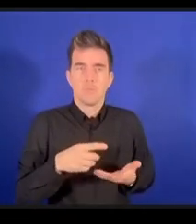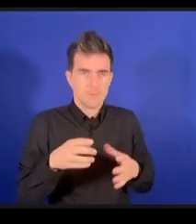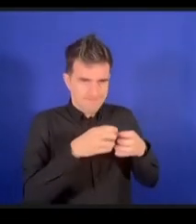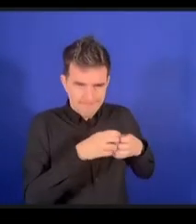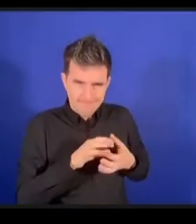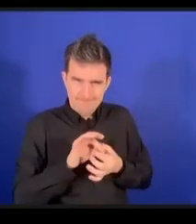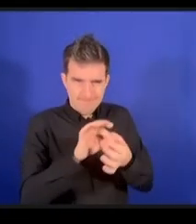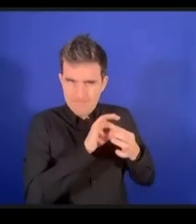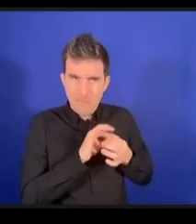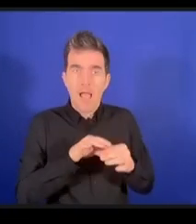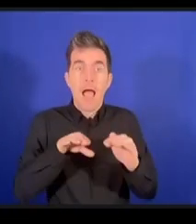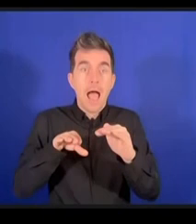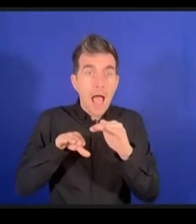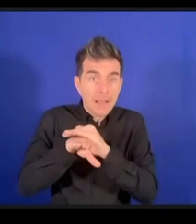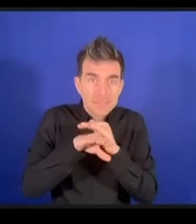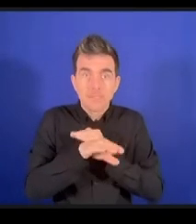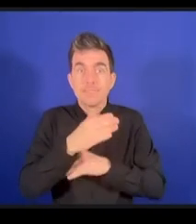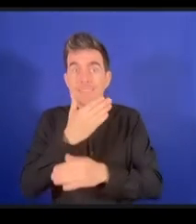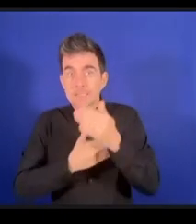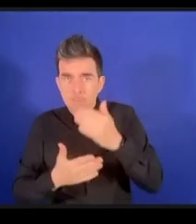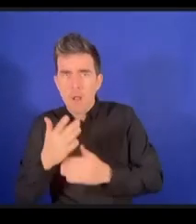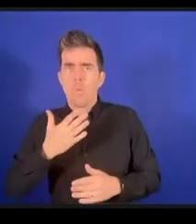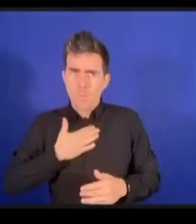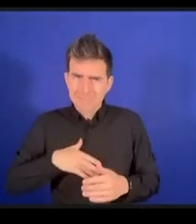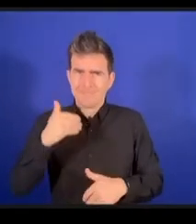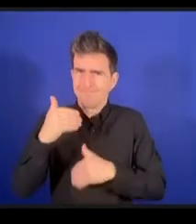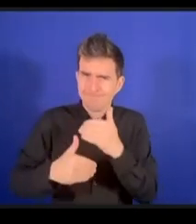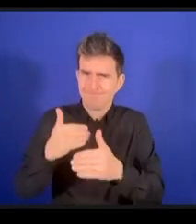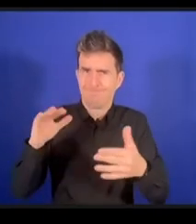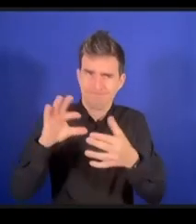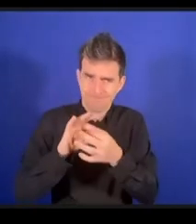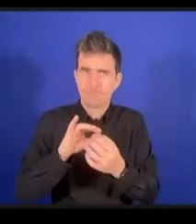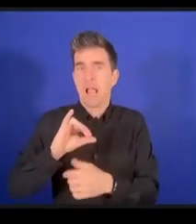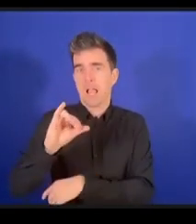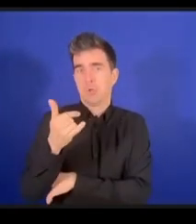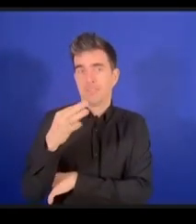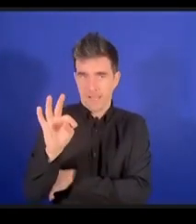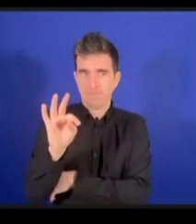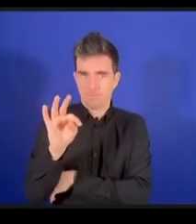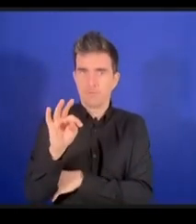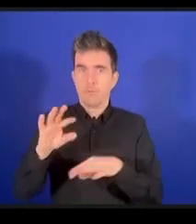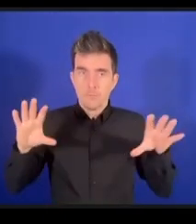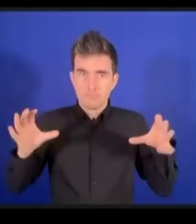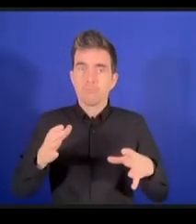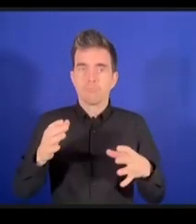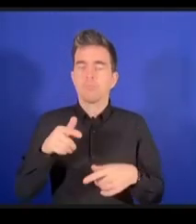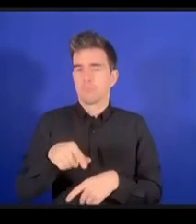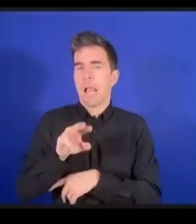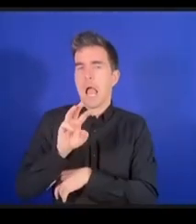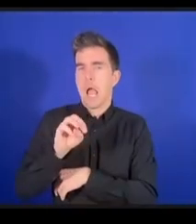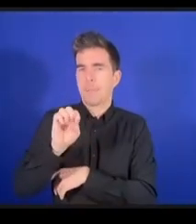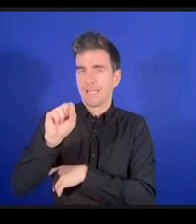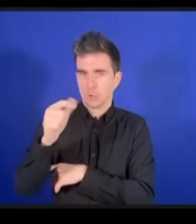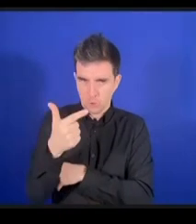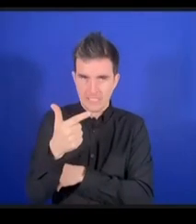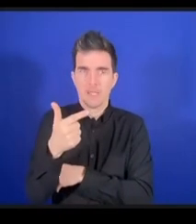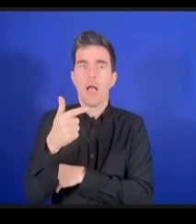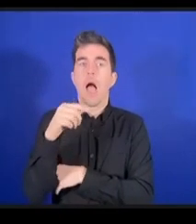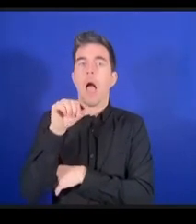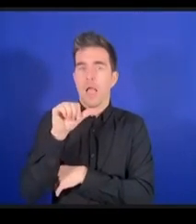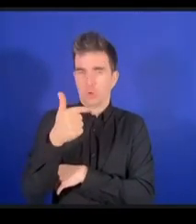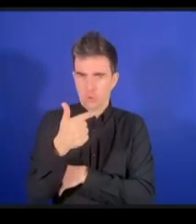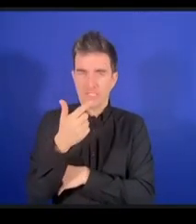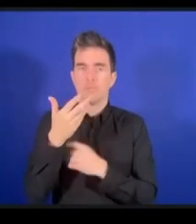handicap est tout à fait disposée à travailler avec les différents pannels et le secrétariat pour faire en sorte que